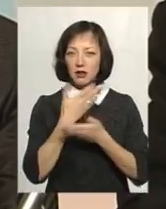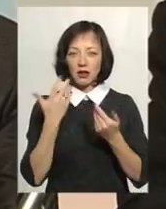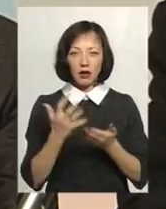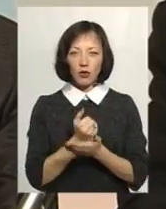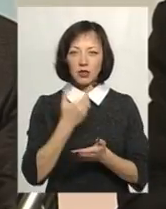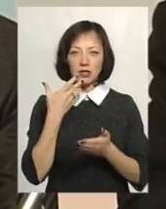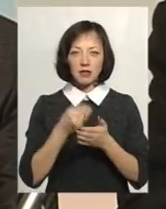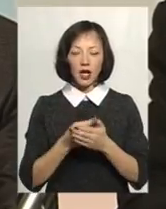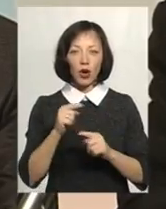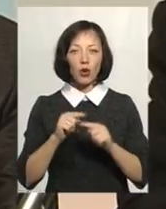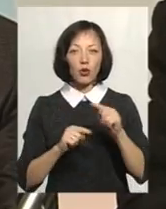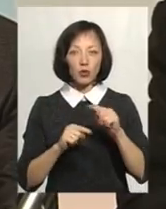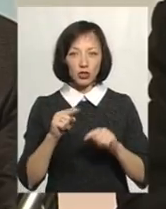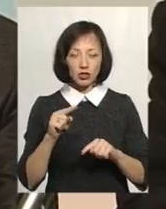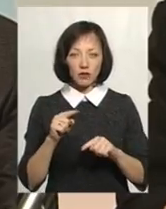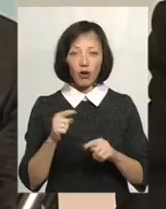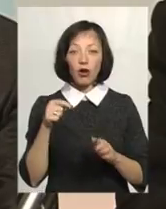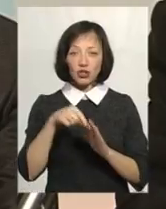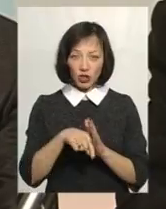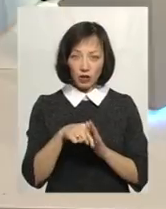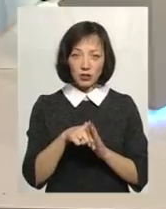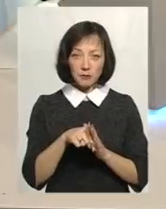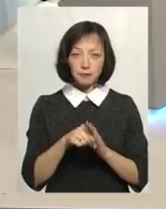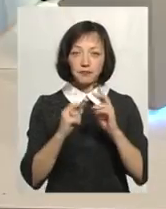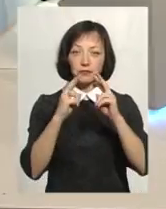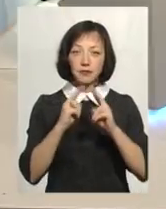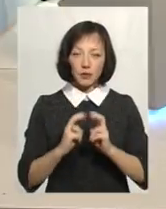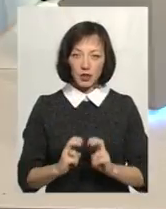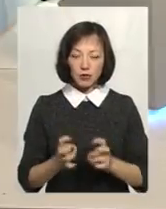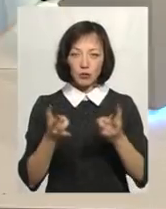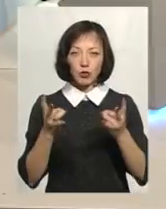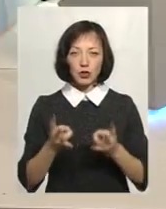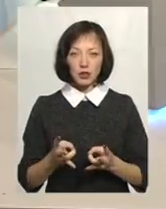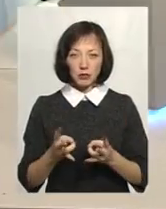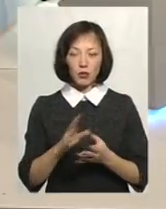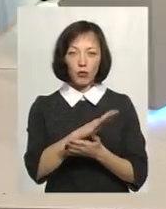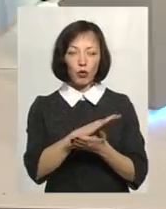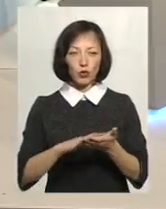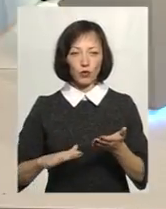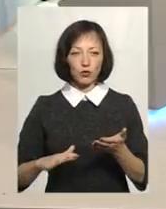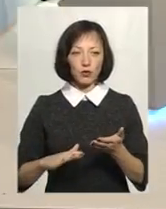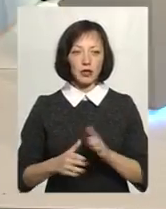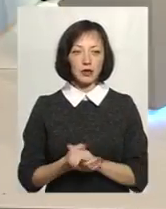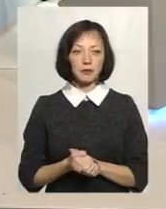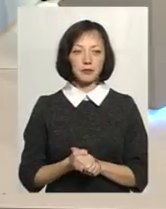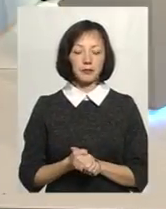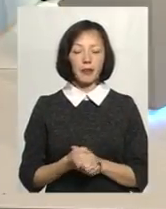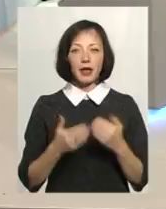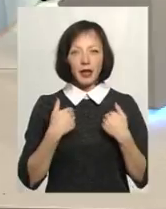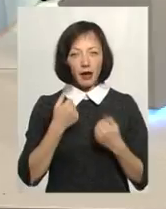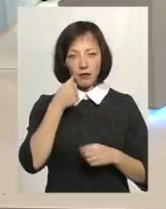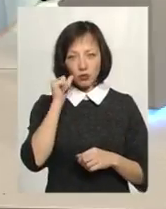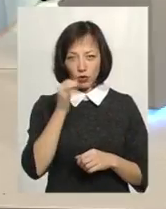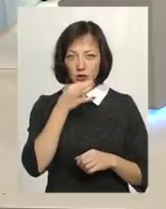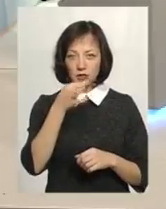книзі своїх родичів. Отже, дослідження потрібно продовжувати. Я вчора